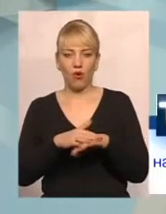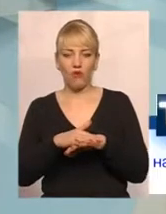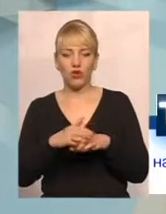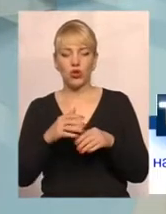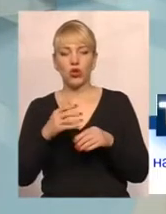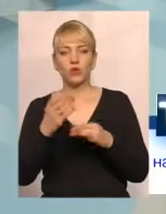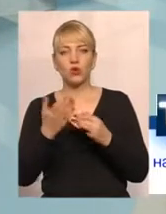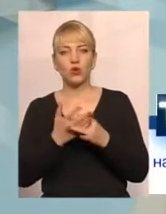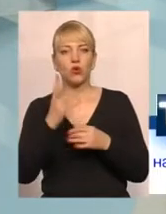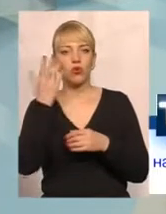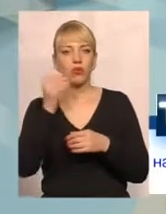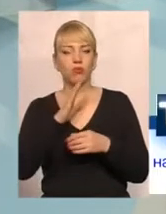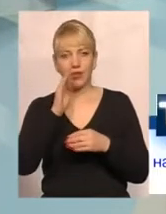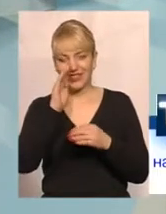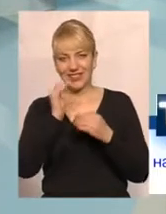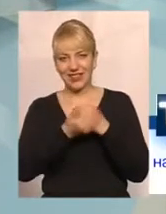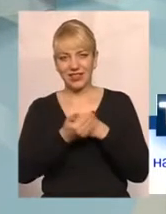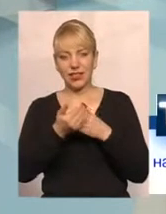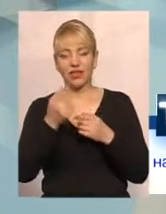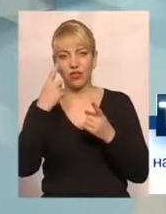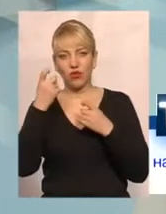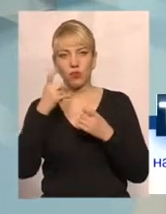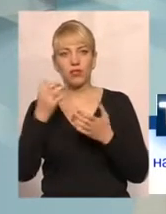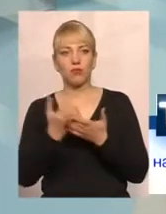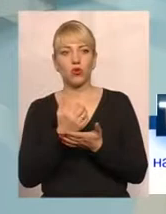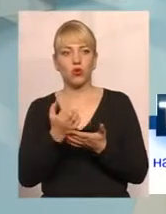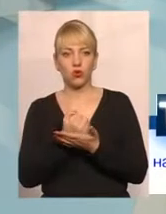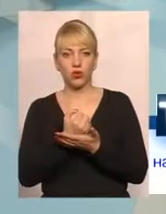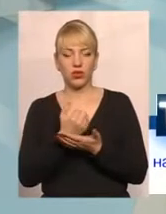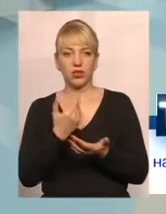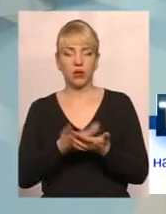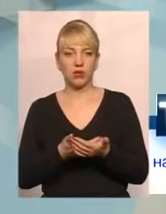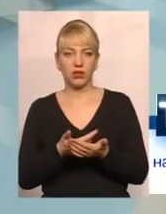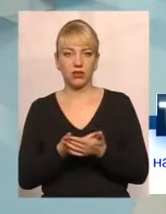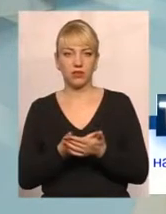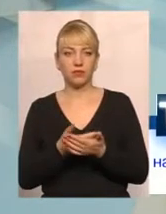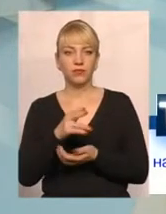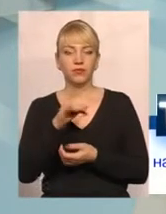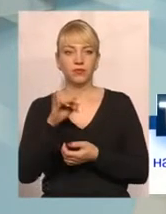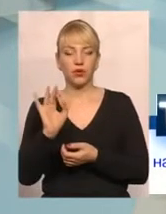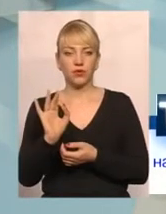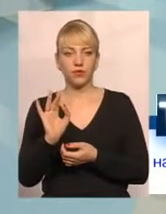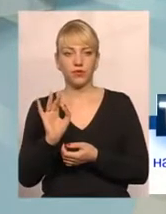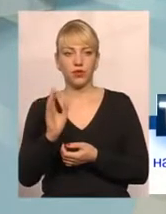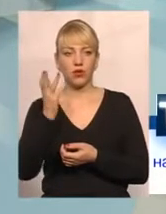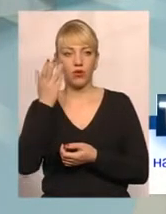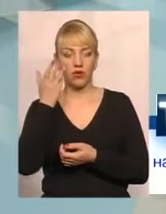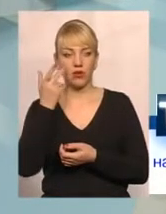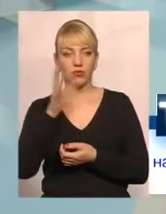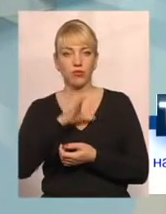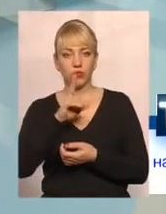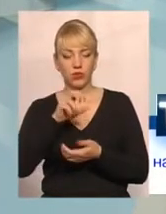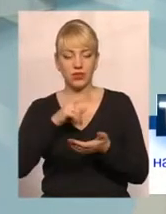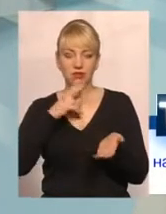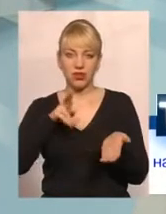Коли була скрита певна інформація про доходи або про, скажімо так, коли був хтось